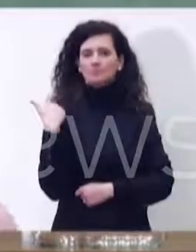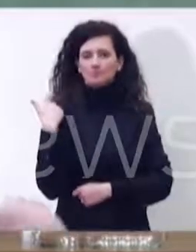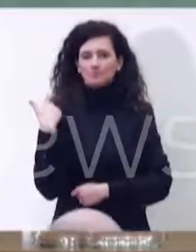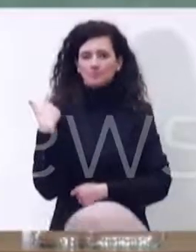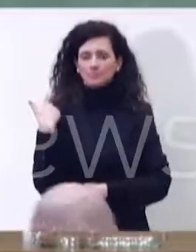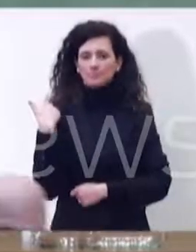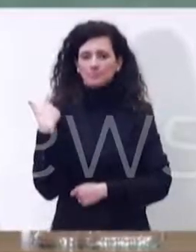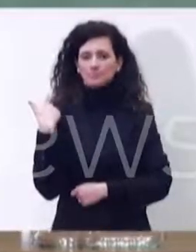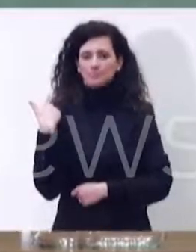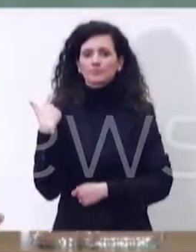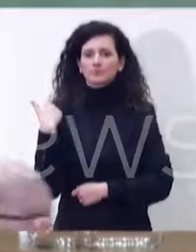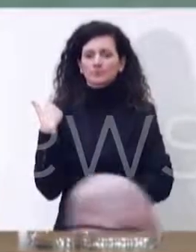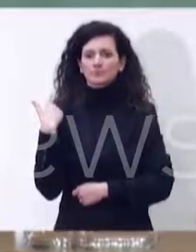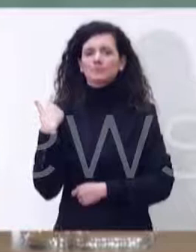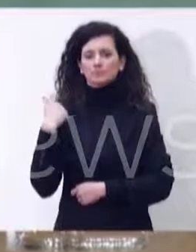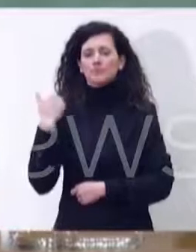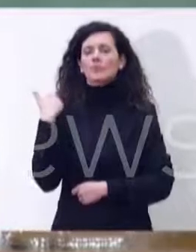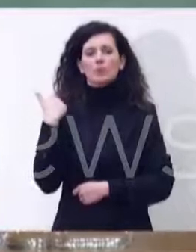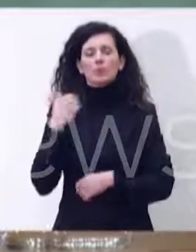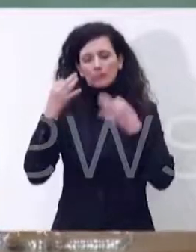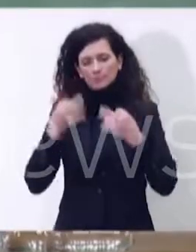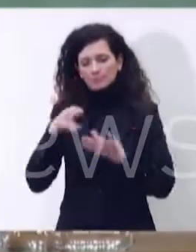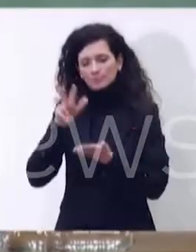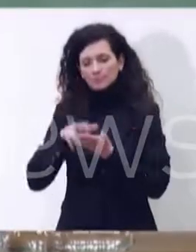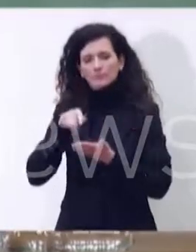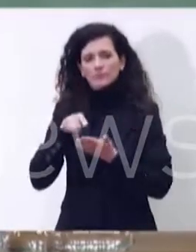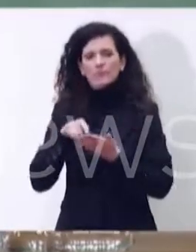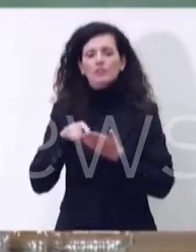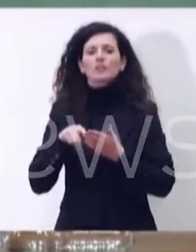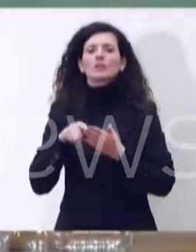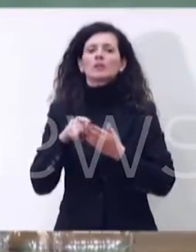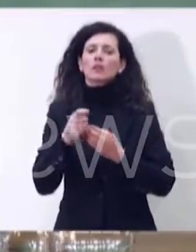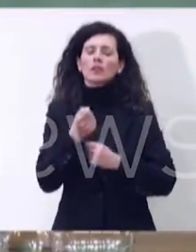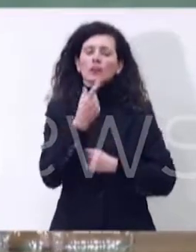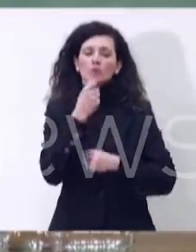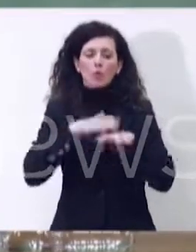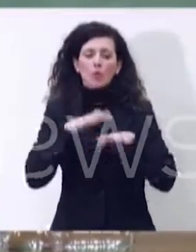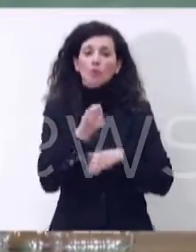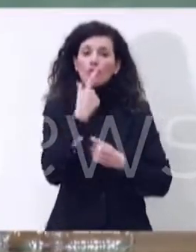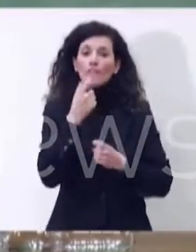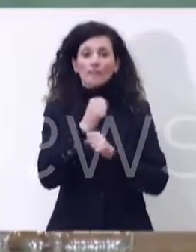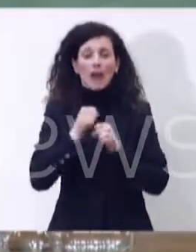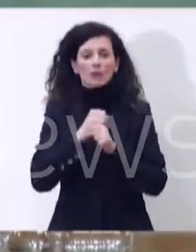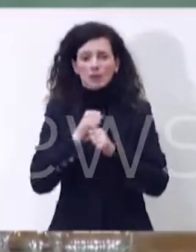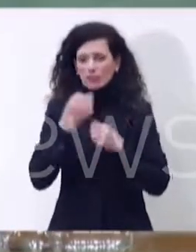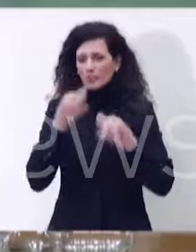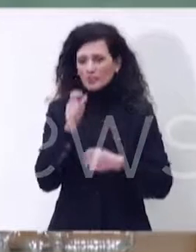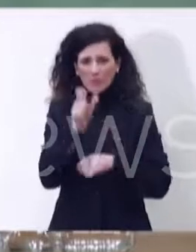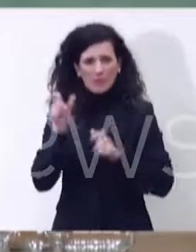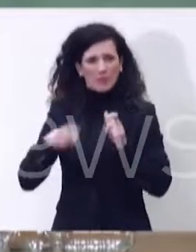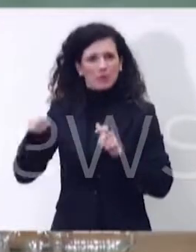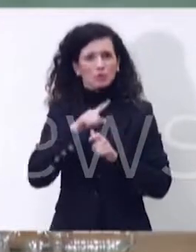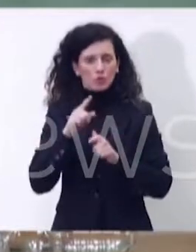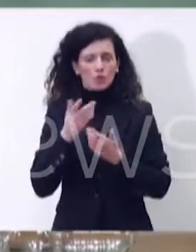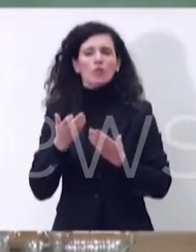del C-HMP, che è il Comitato di Valutazione dei Farmaci ad Uso Umano di EMA, che ha approvato